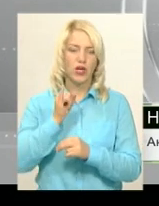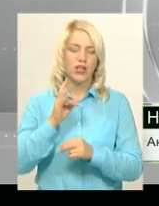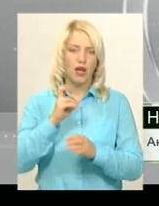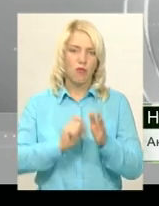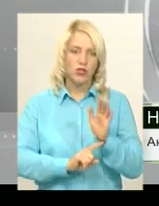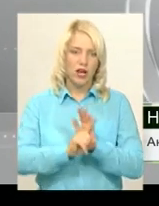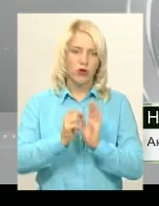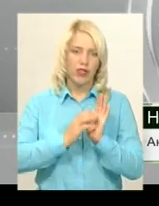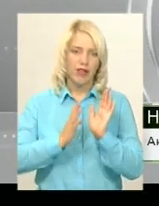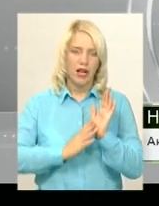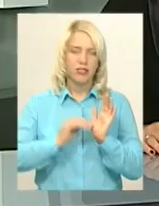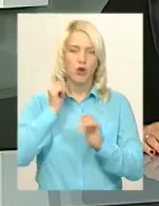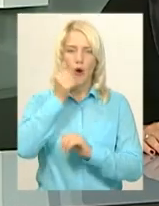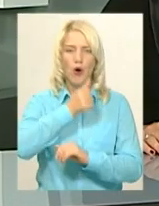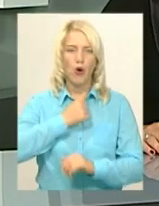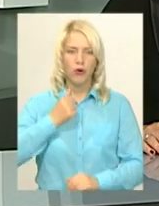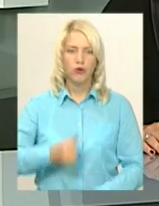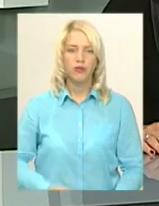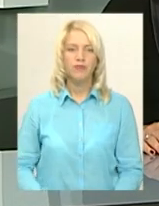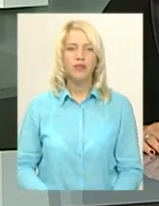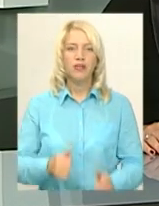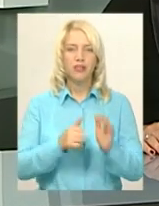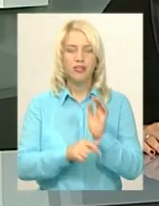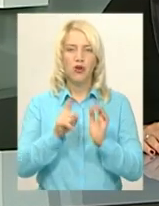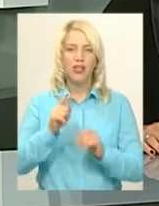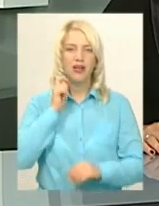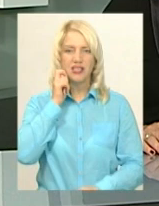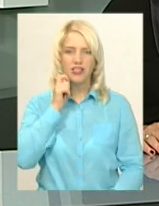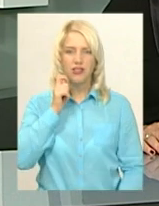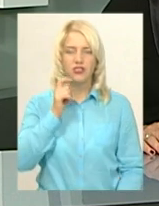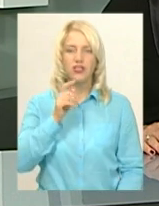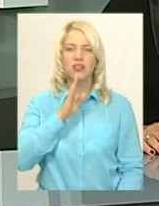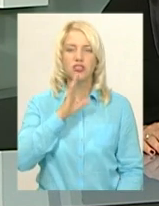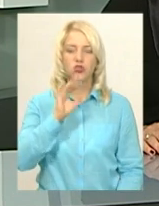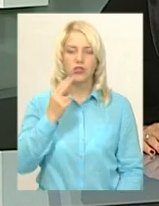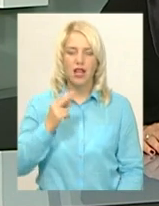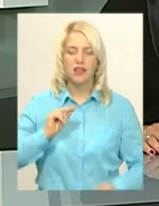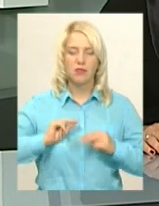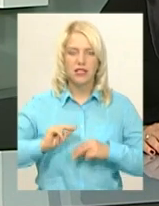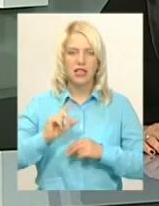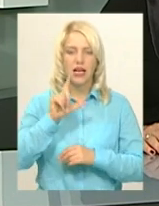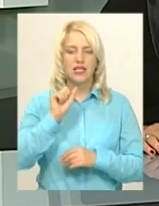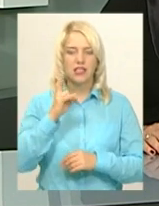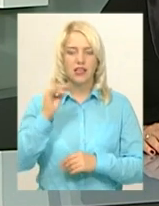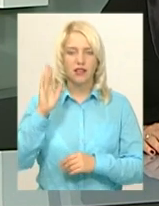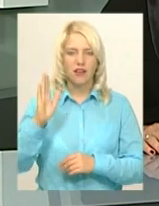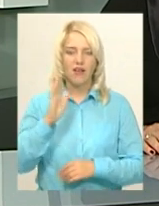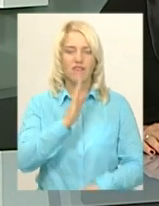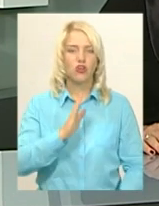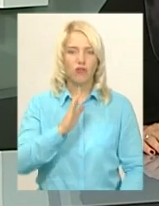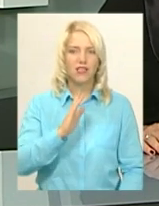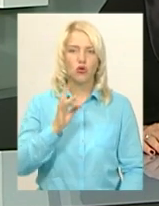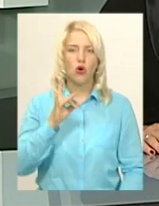початку 2019 року. 61-річна соціальна працівниця Зінькова Вінковецького району Ніна